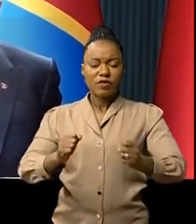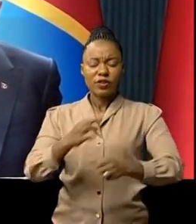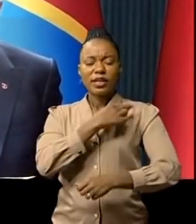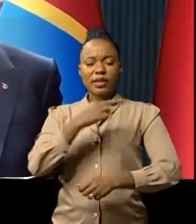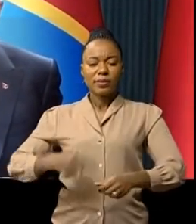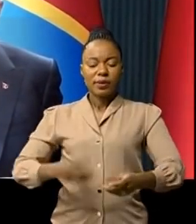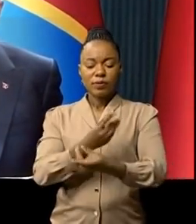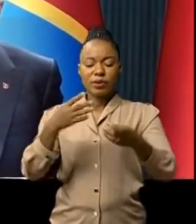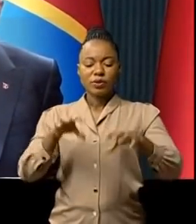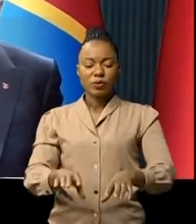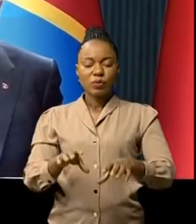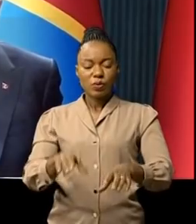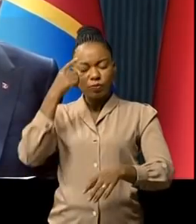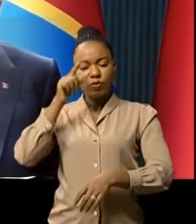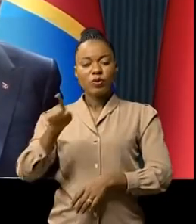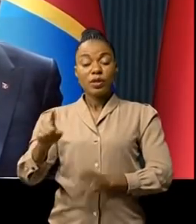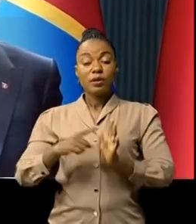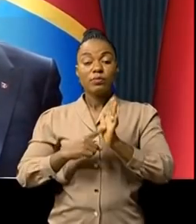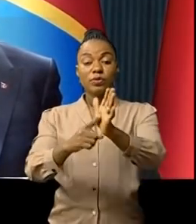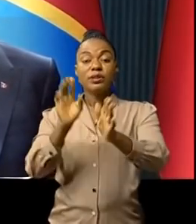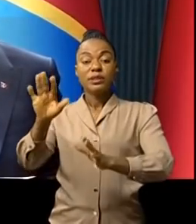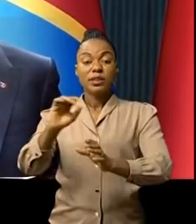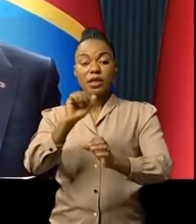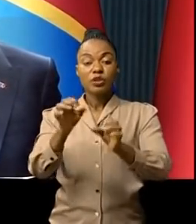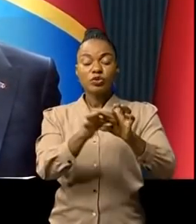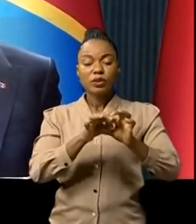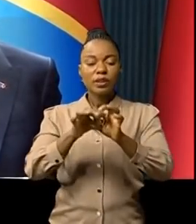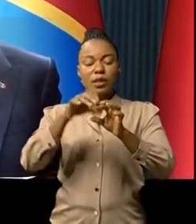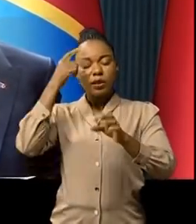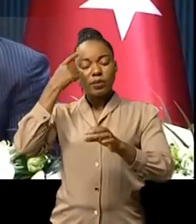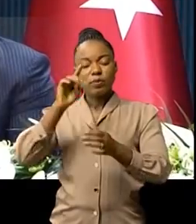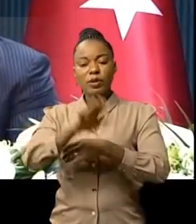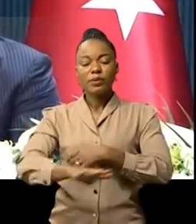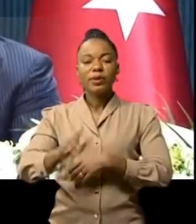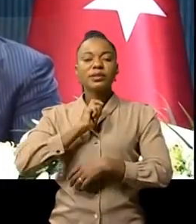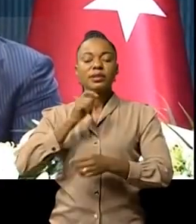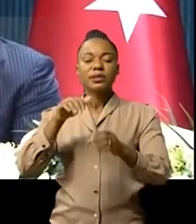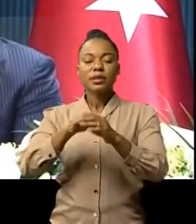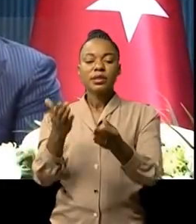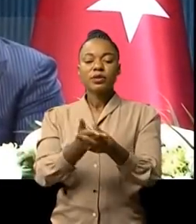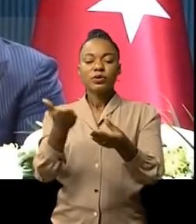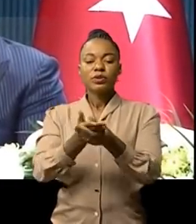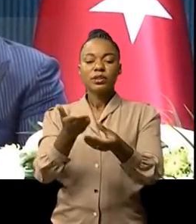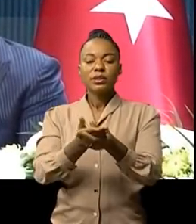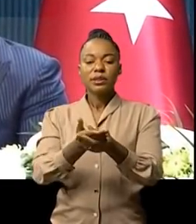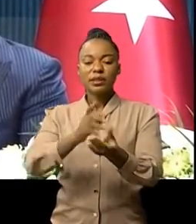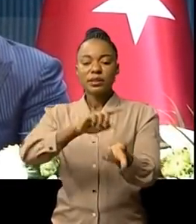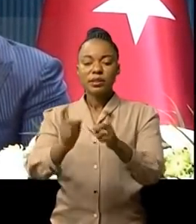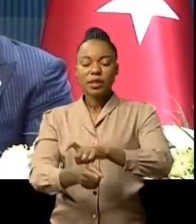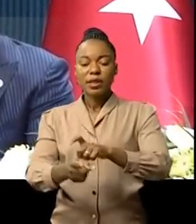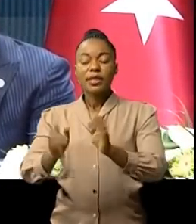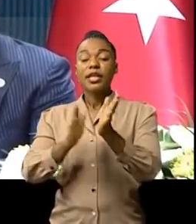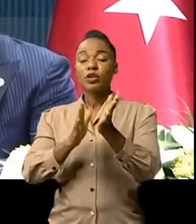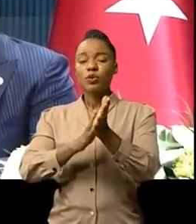du Congo qui, selon lui, a démontré sa solidarité envers la Turquie dans le dossier de transfert de l'école Shafak